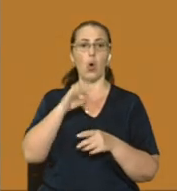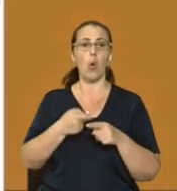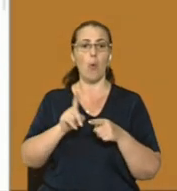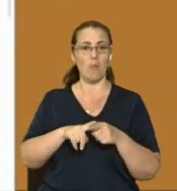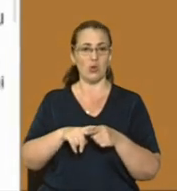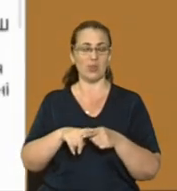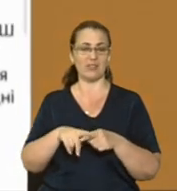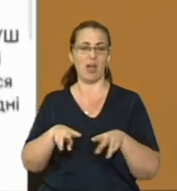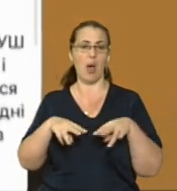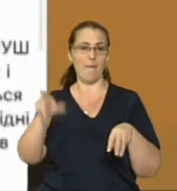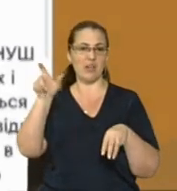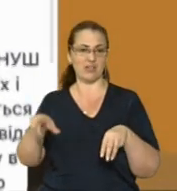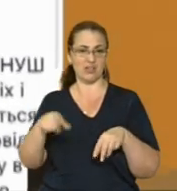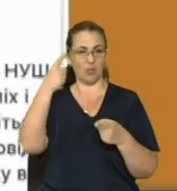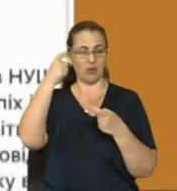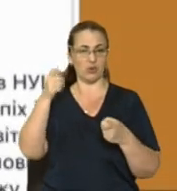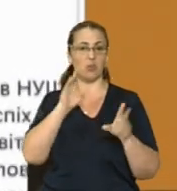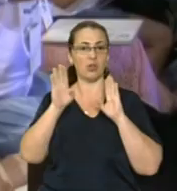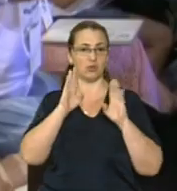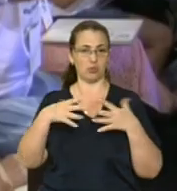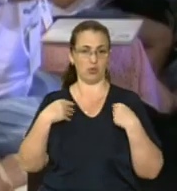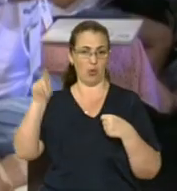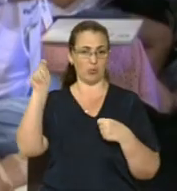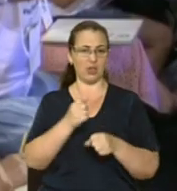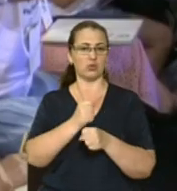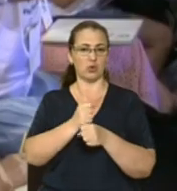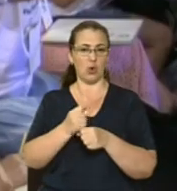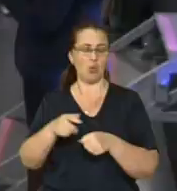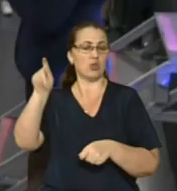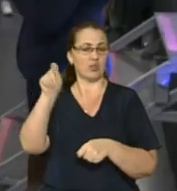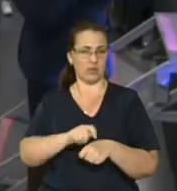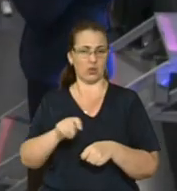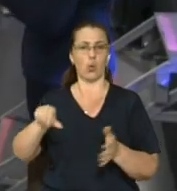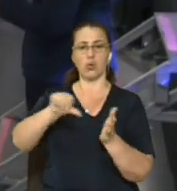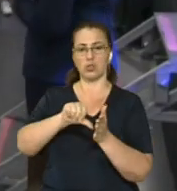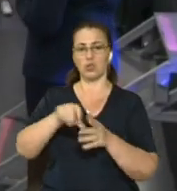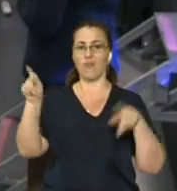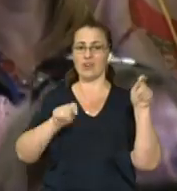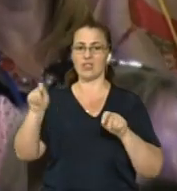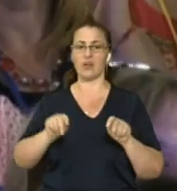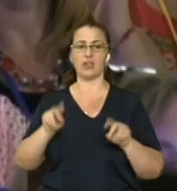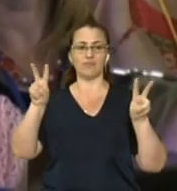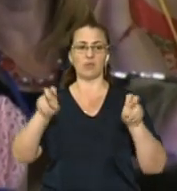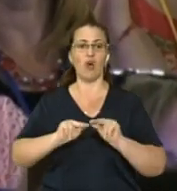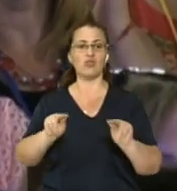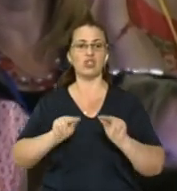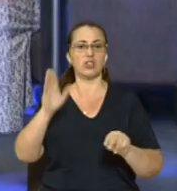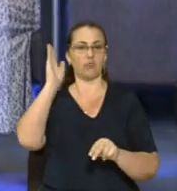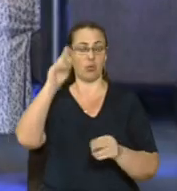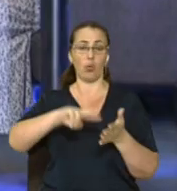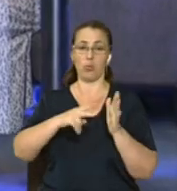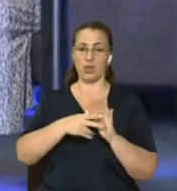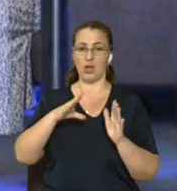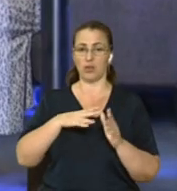сторінці у фейсбуці. До Львова вона приїхала із робочим візитом. Лілія Гриневич брала участь у фестивалі вчителі майбутнього. У планах мала